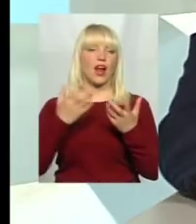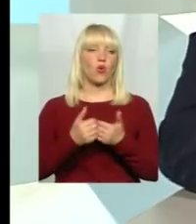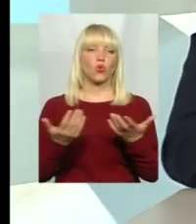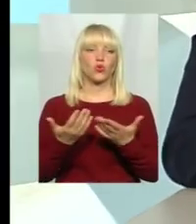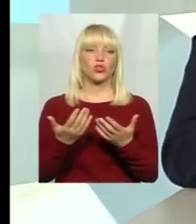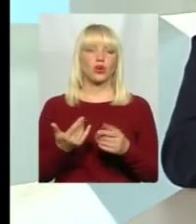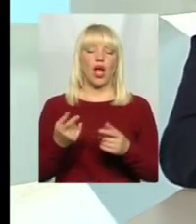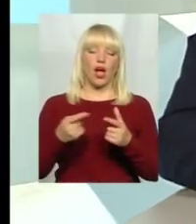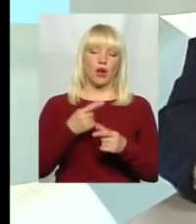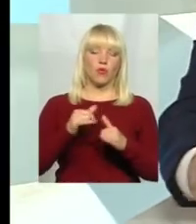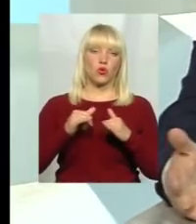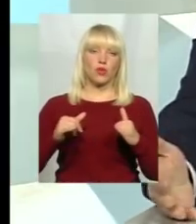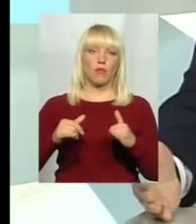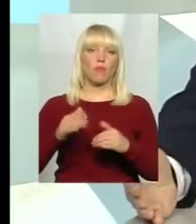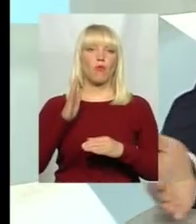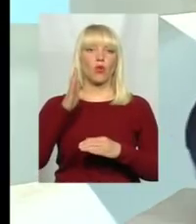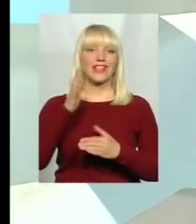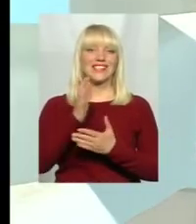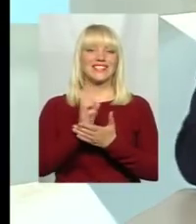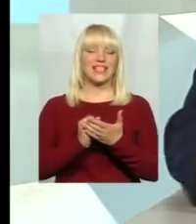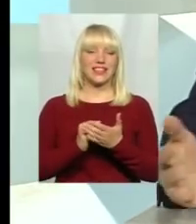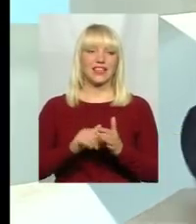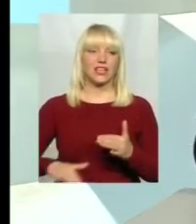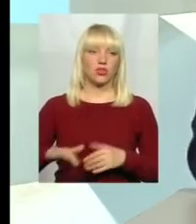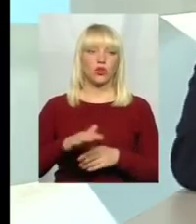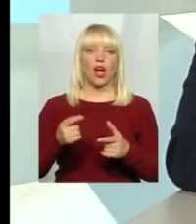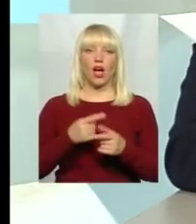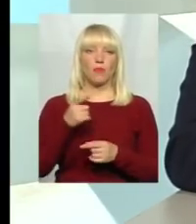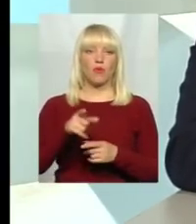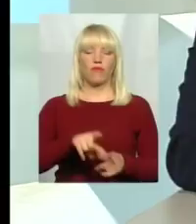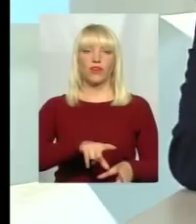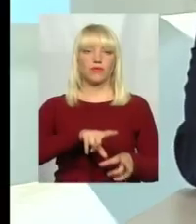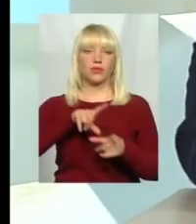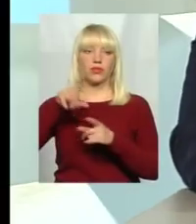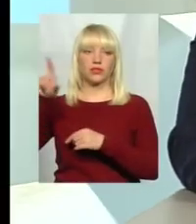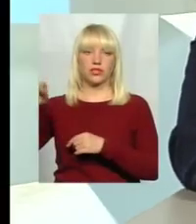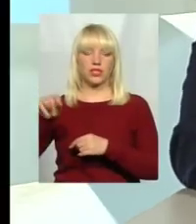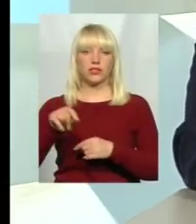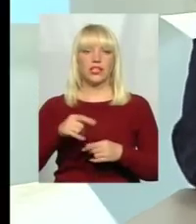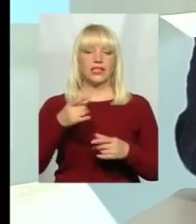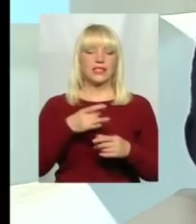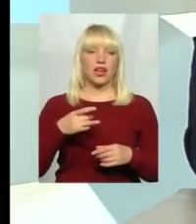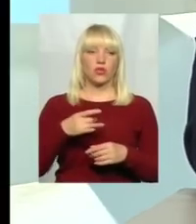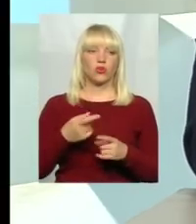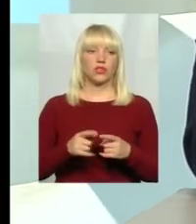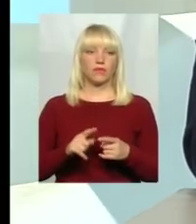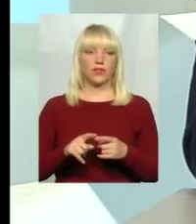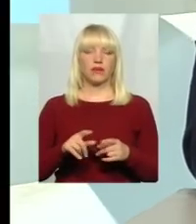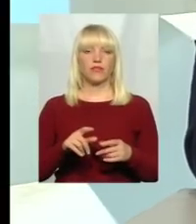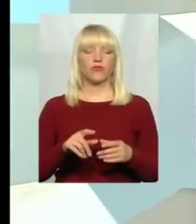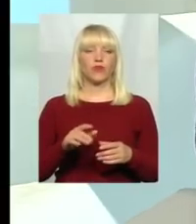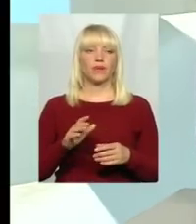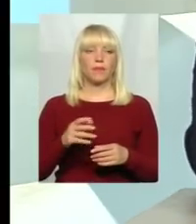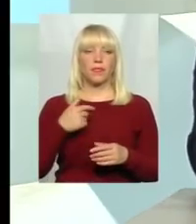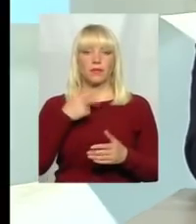потенційних територій, або ви, взагалі, міграція з регіонів і уїжджають люди, або закоронено міста, так?